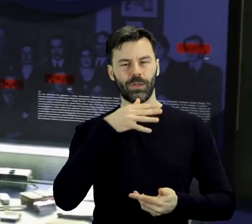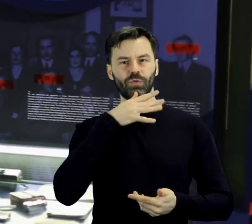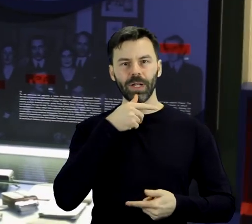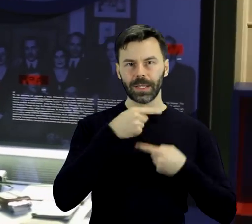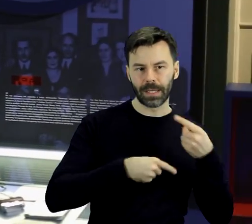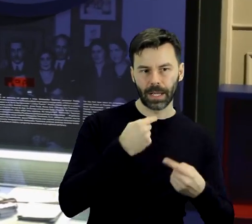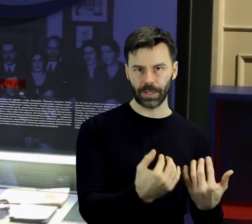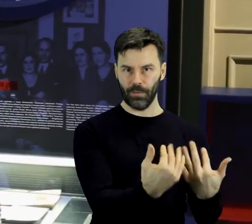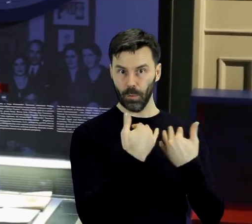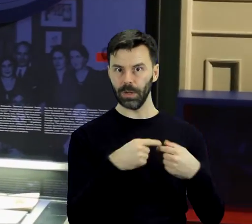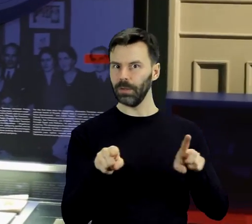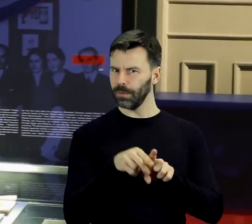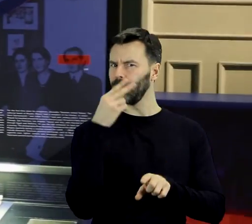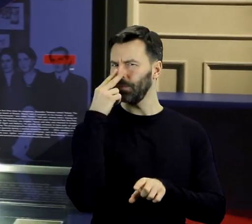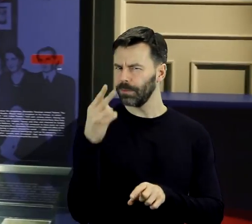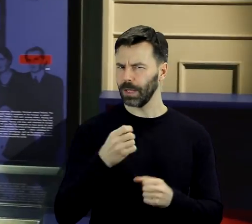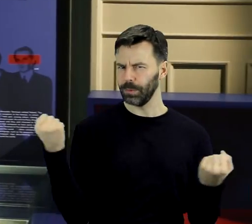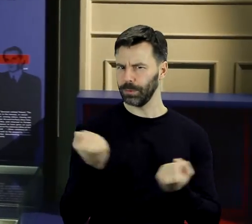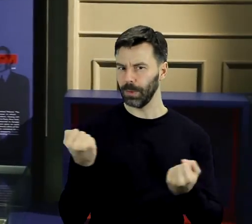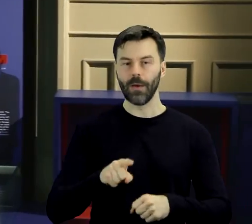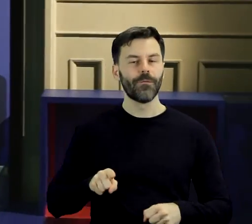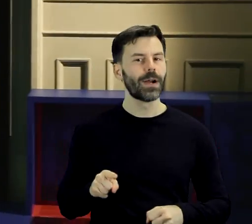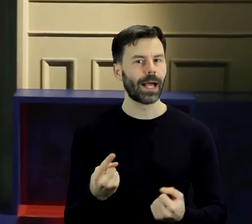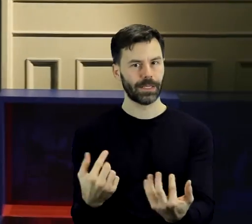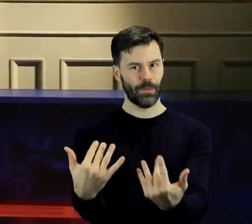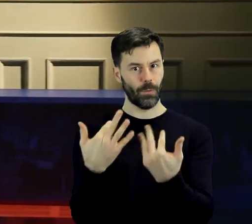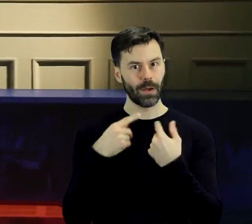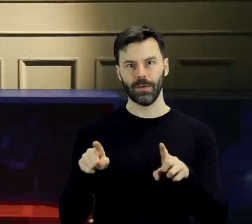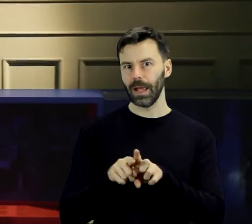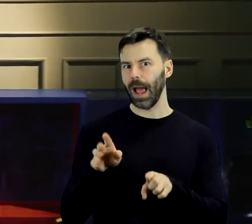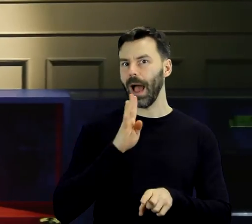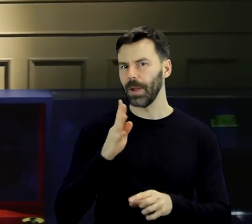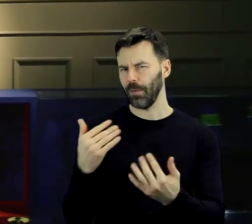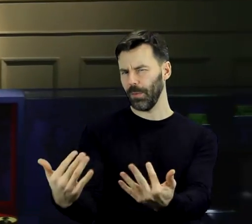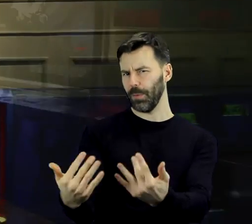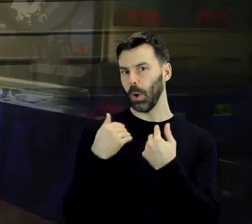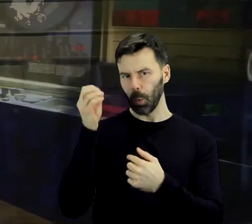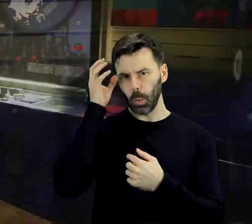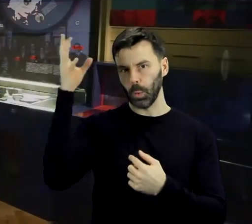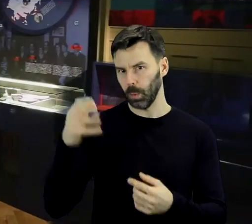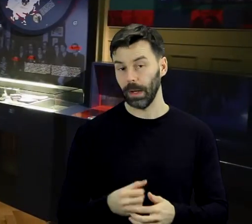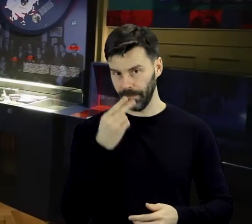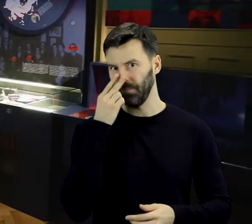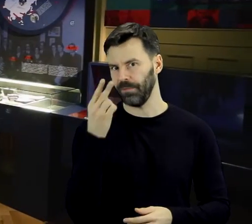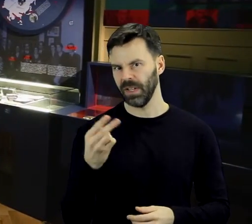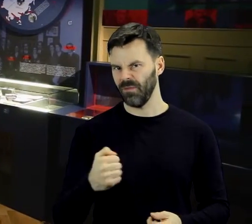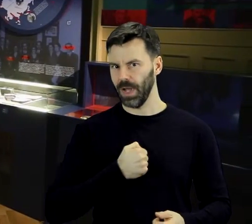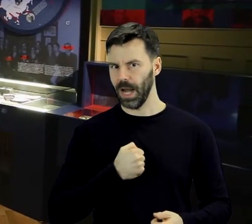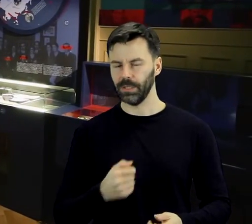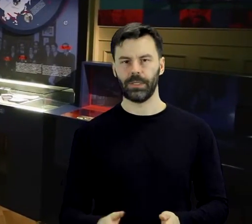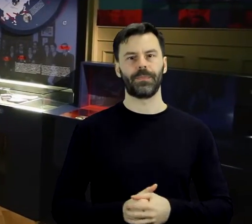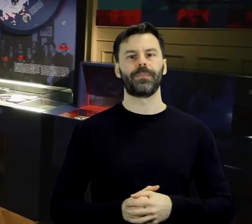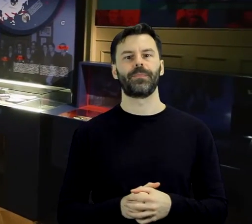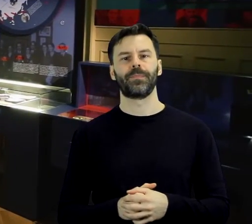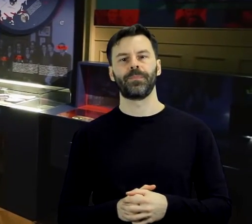tradycji, choć widać w niej również silne wpływy francuskiej oraz amerykańskiej kultury. W ramach ekspozycji